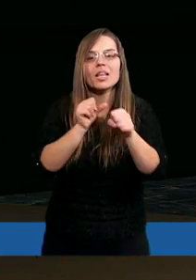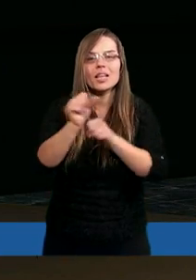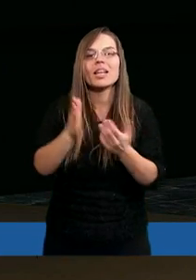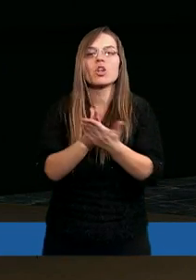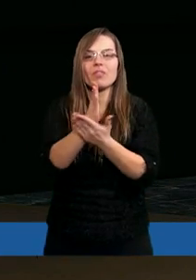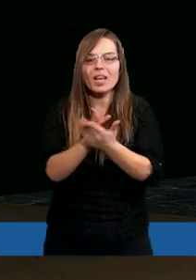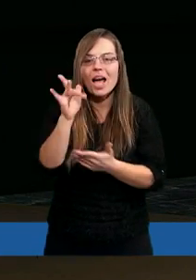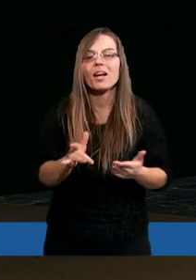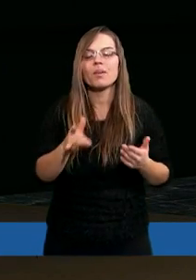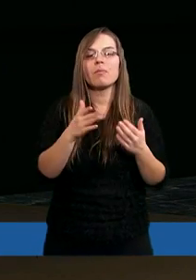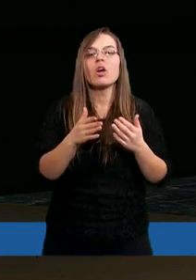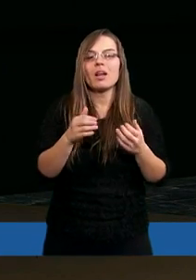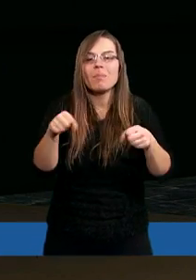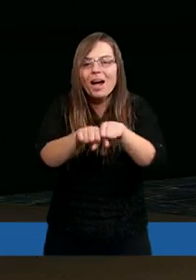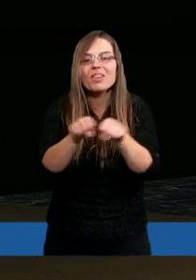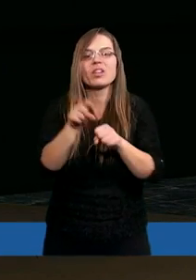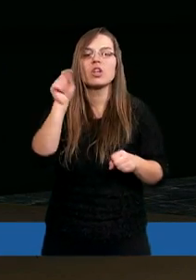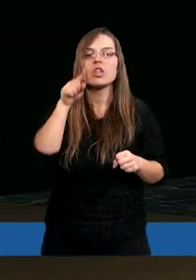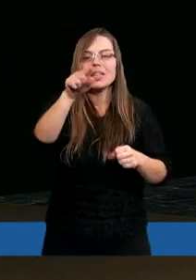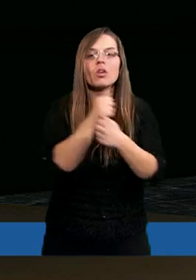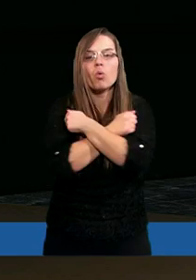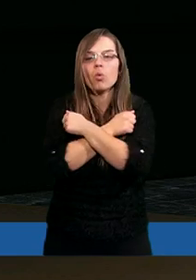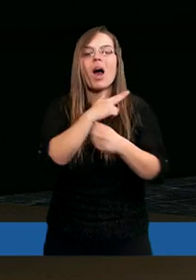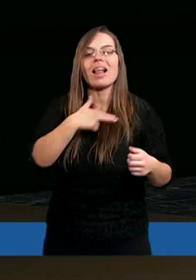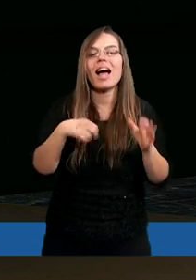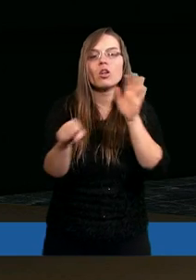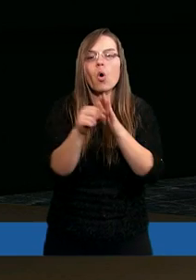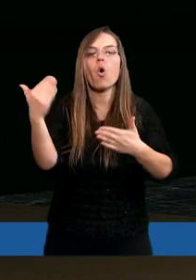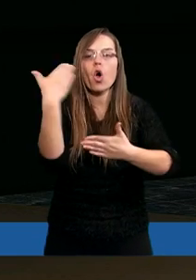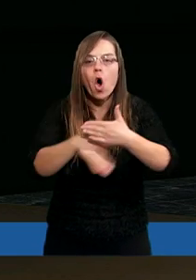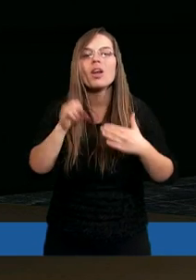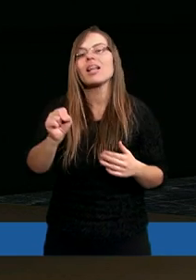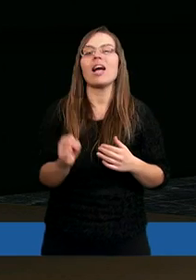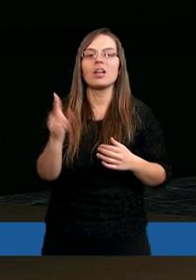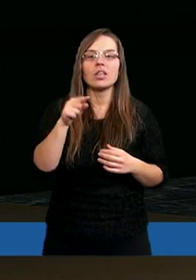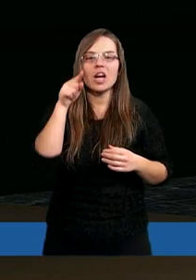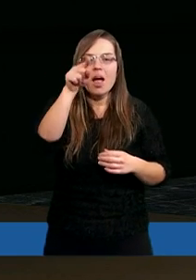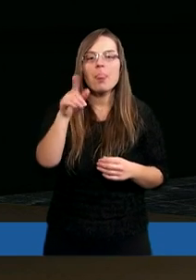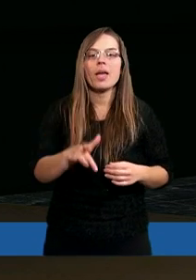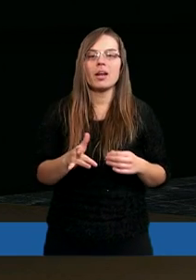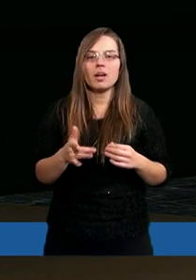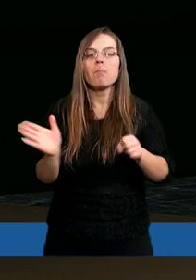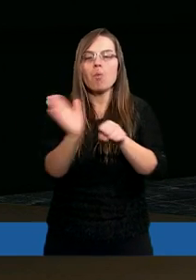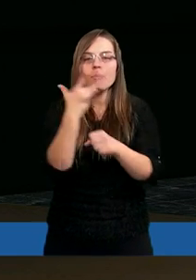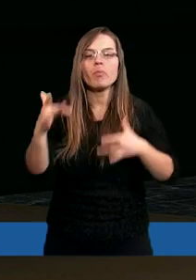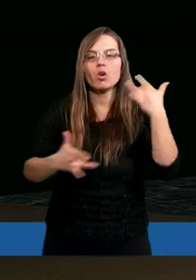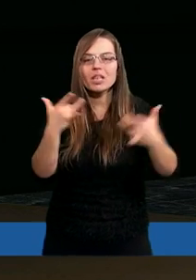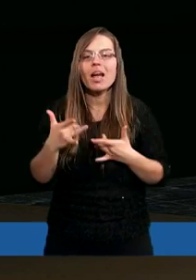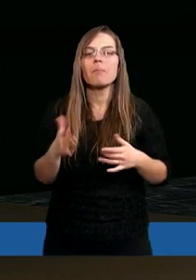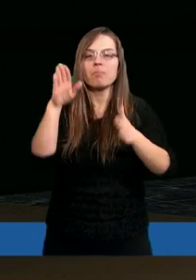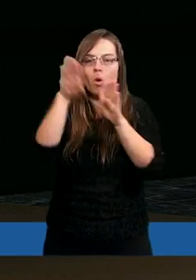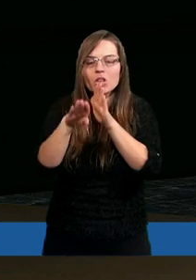że Ty jesteś wierny, sprawiedliwy, że Ty ukochałeś do końca, że Ty pomimo